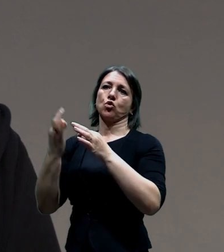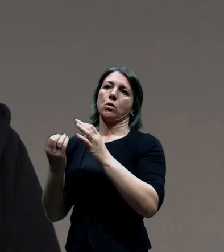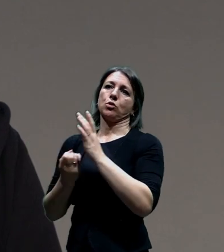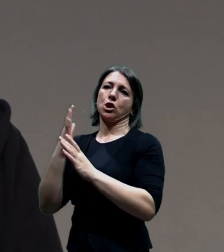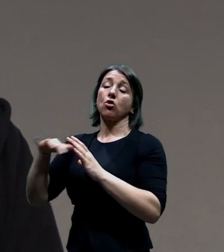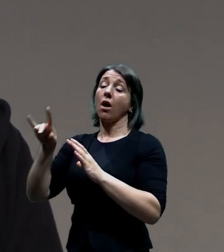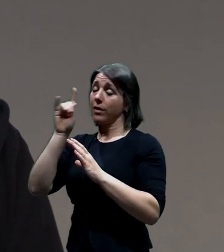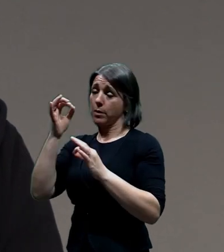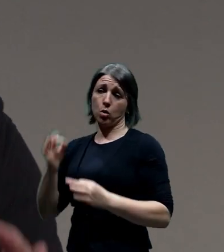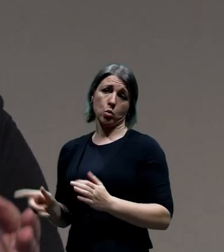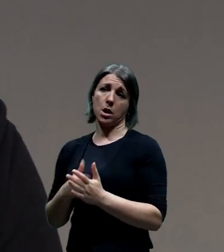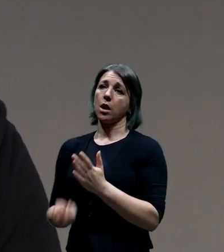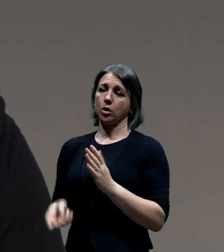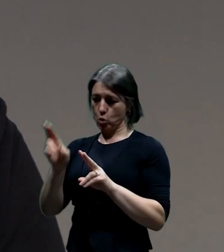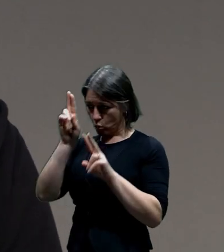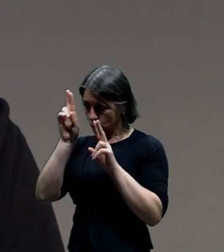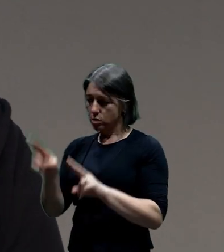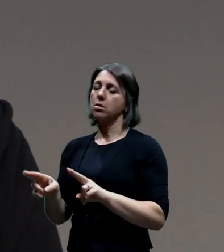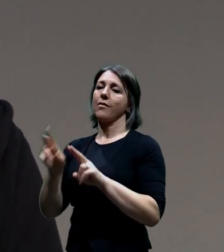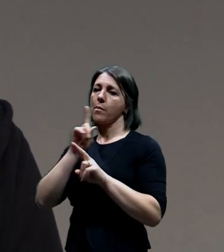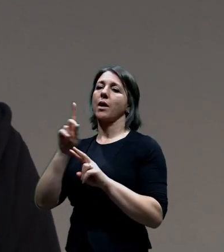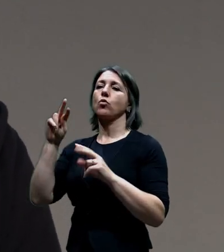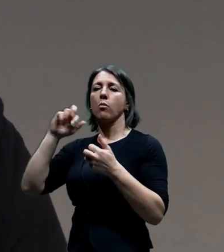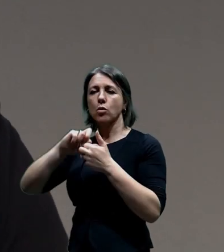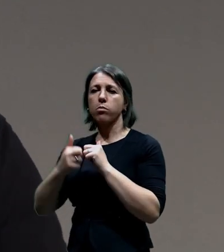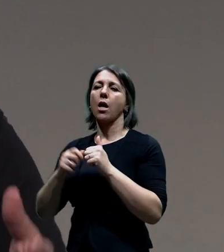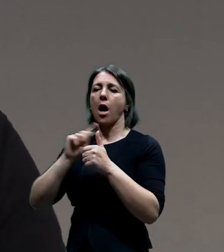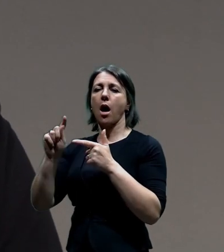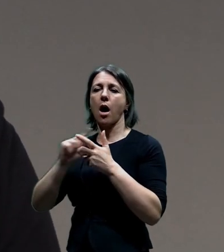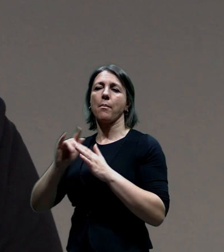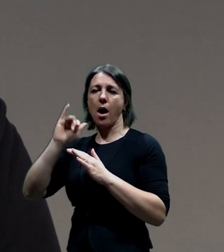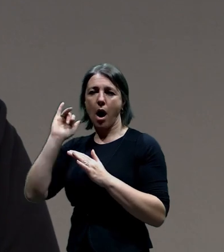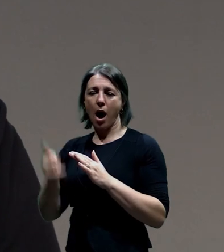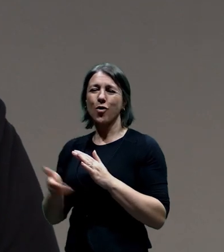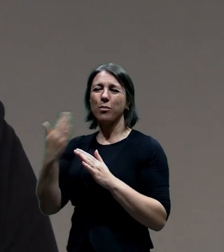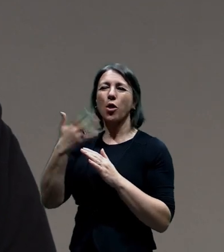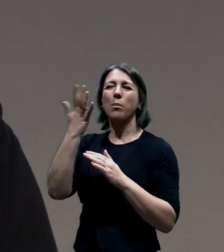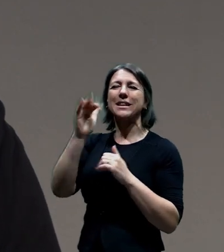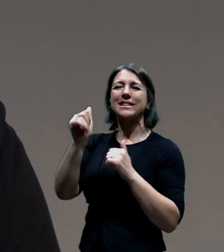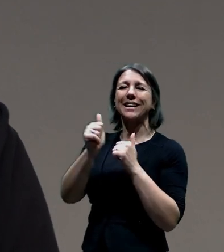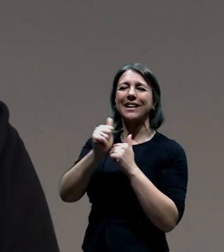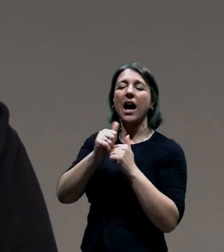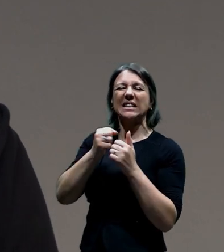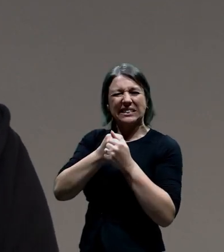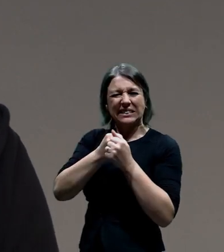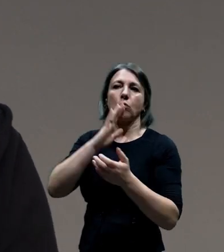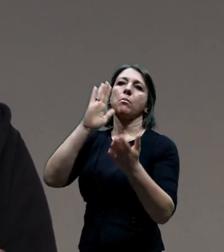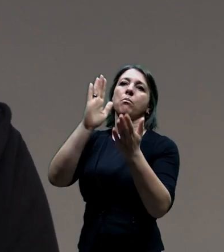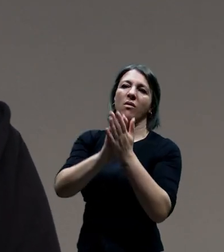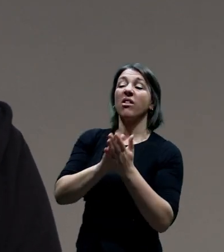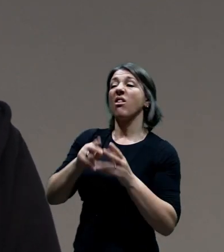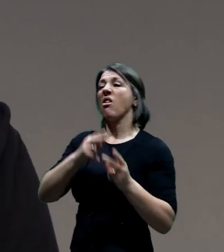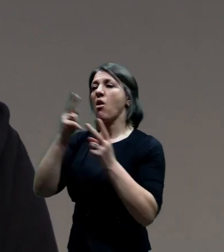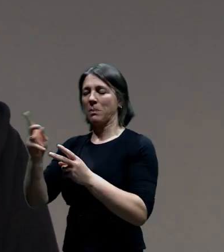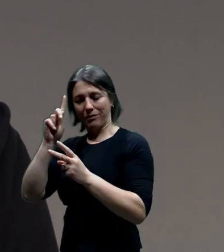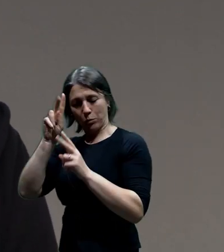problém. A bylo to vyzkoušení na ty 511 vlastně snažit se nějakým způsobem začlenit tohleto dílo